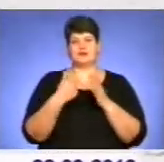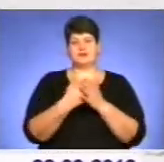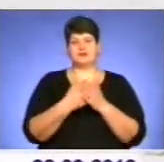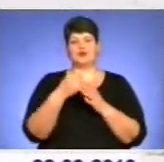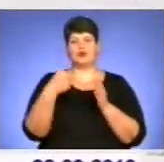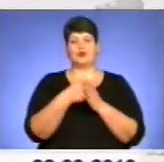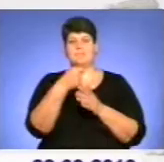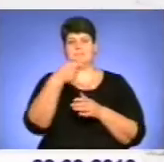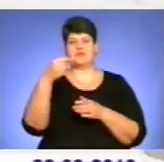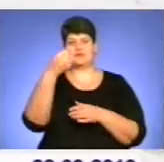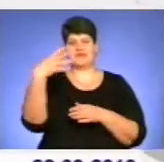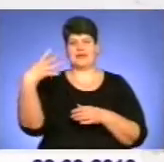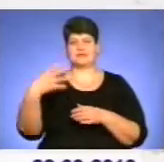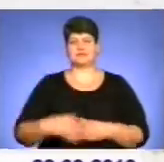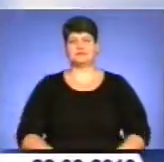15.